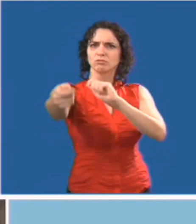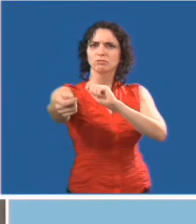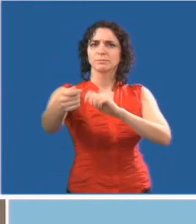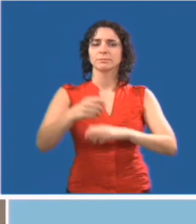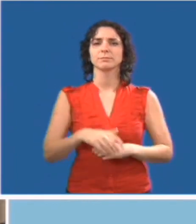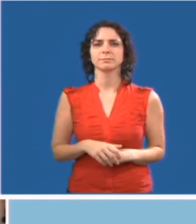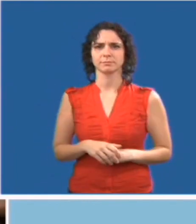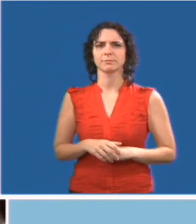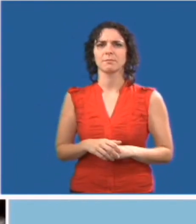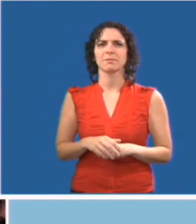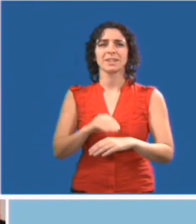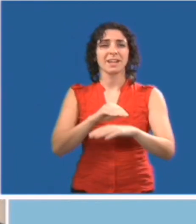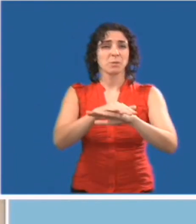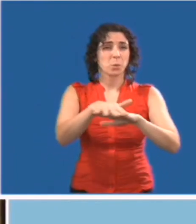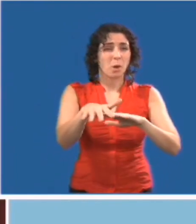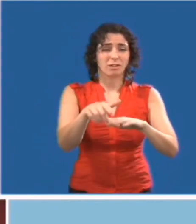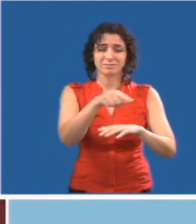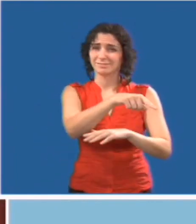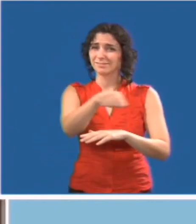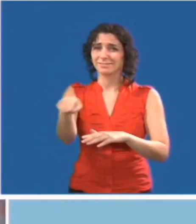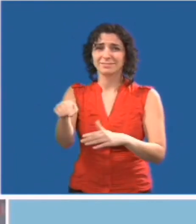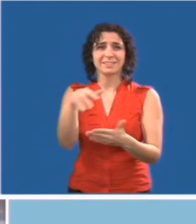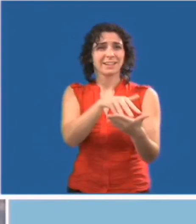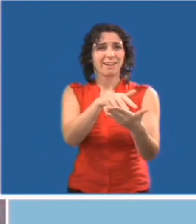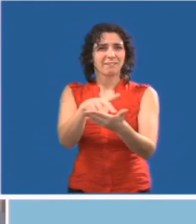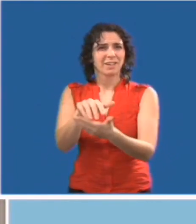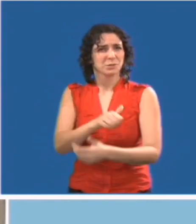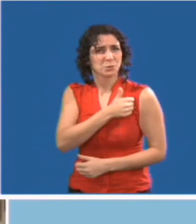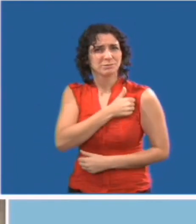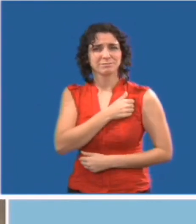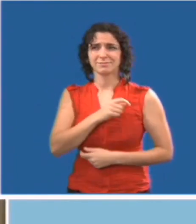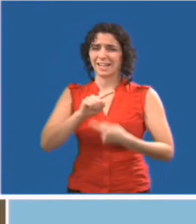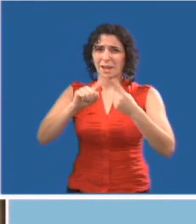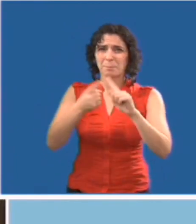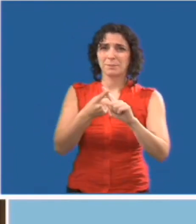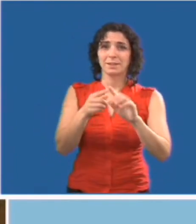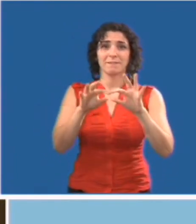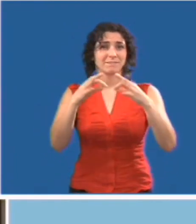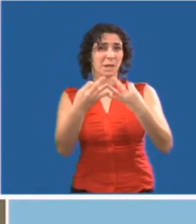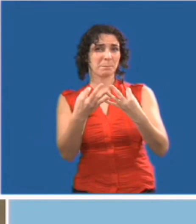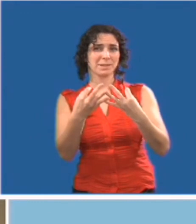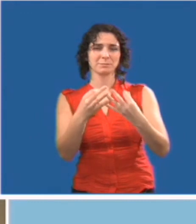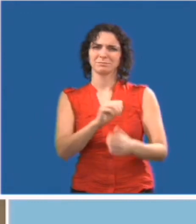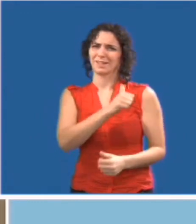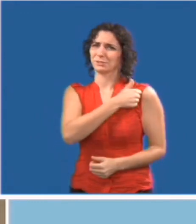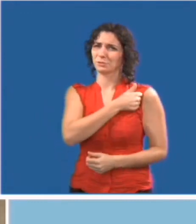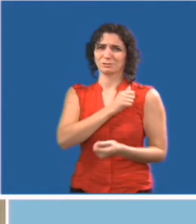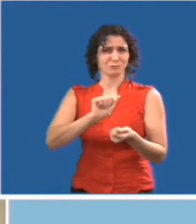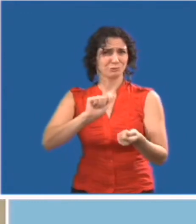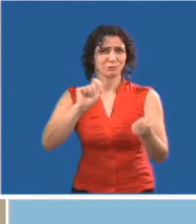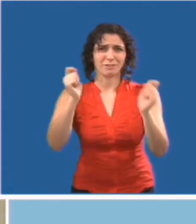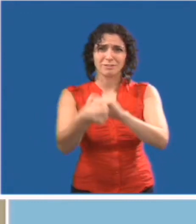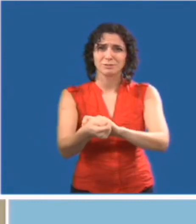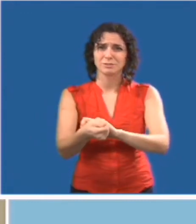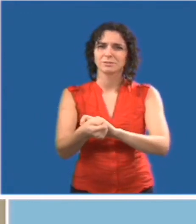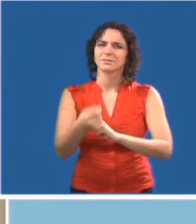des élèves, de leurs amis et de leur famille envers les personnes handicapées.